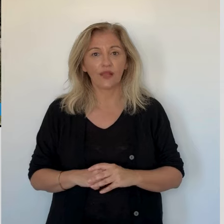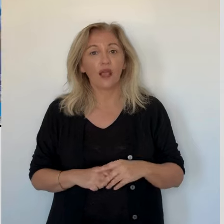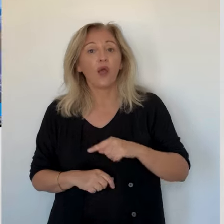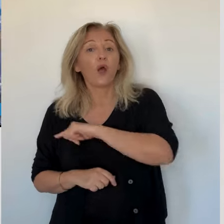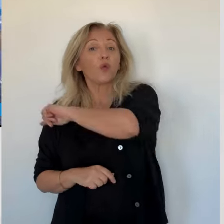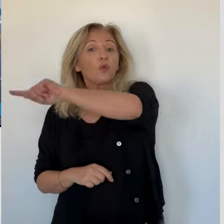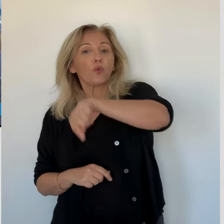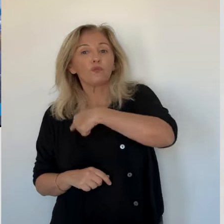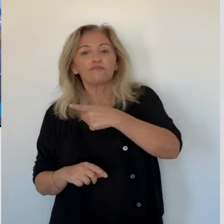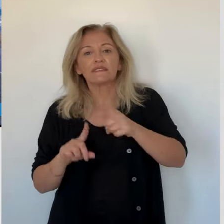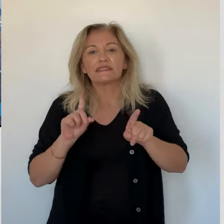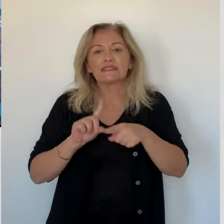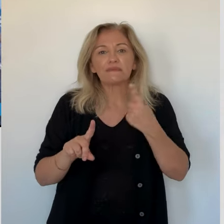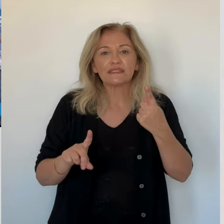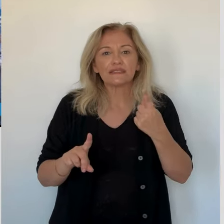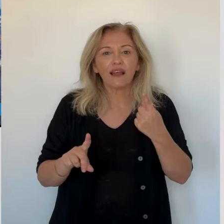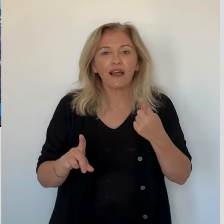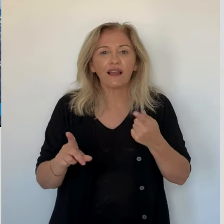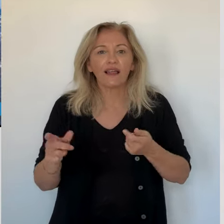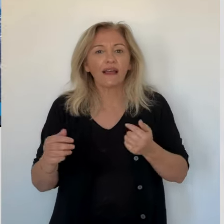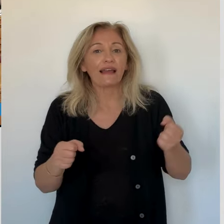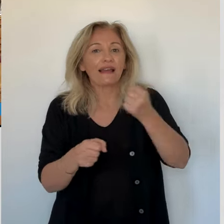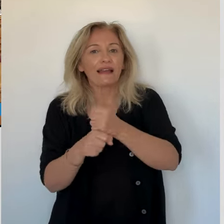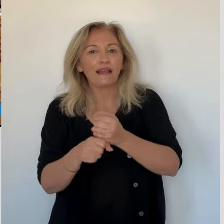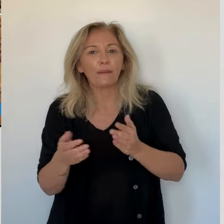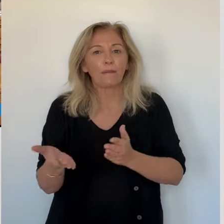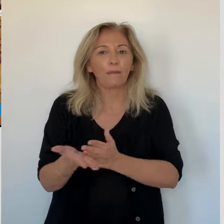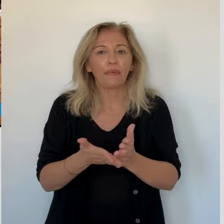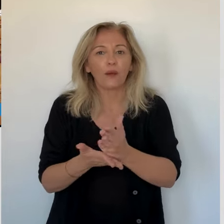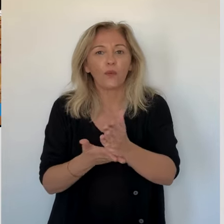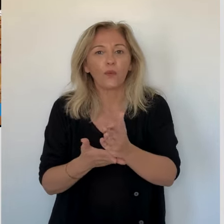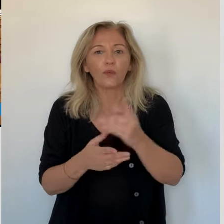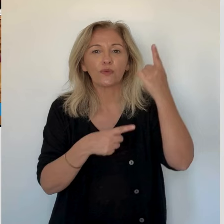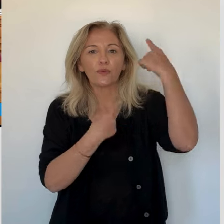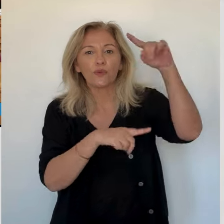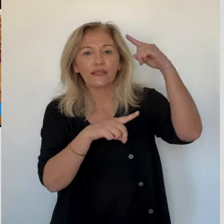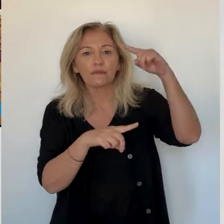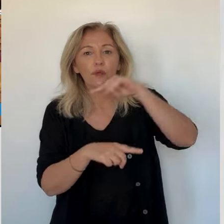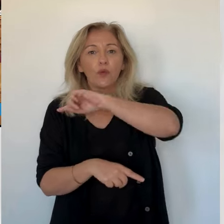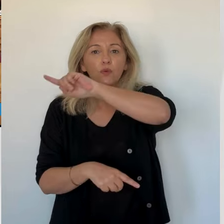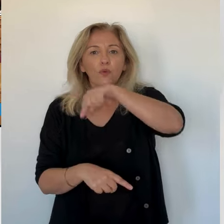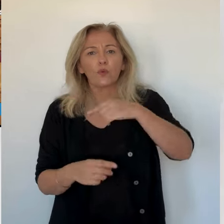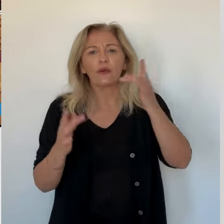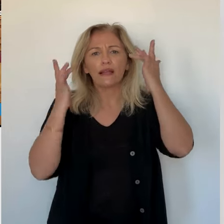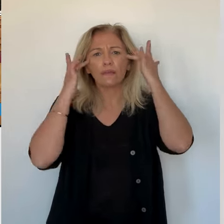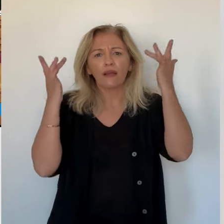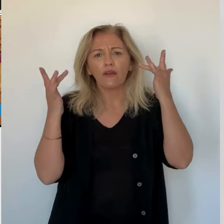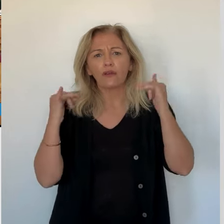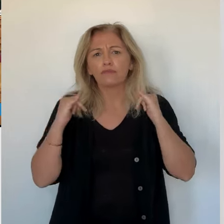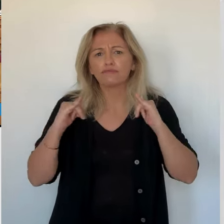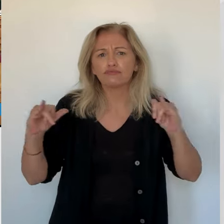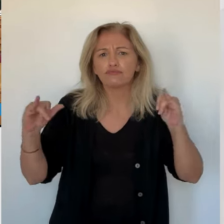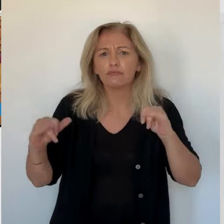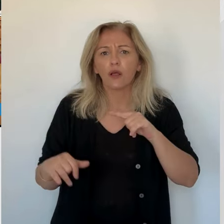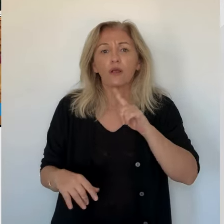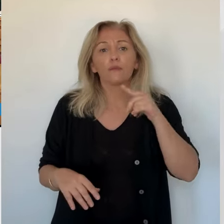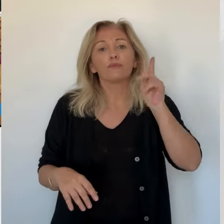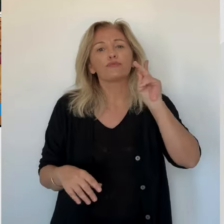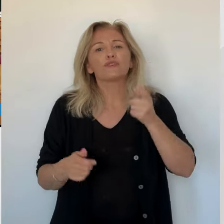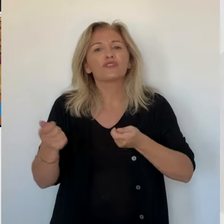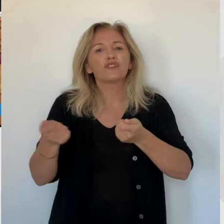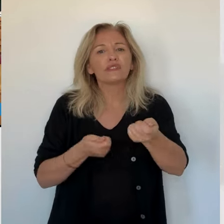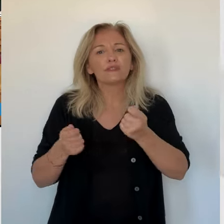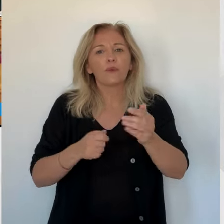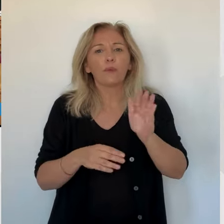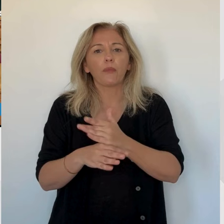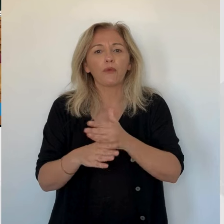spécialisés dans la valorisation des itinéraires touristiques. Nous avons une longue expérience dans